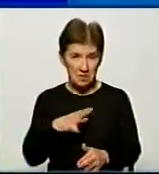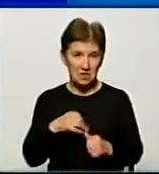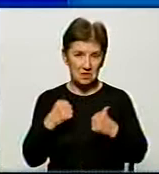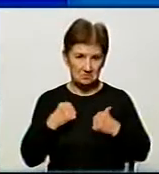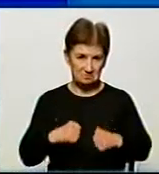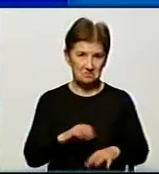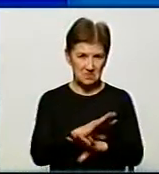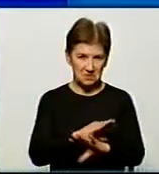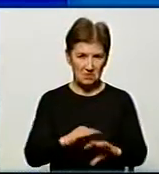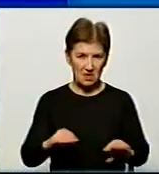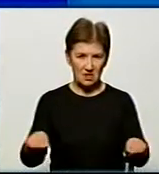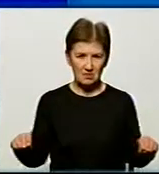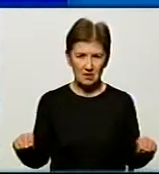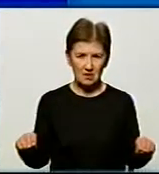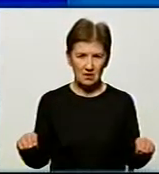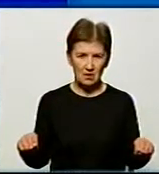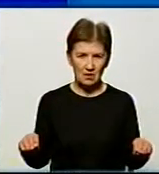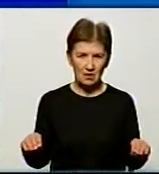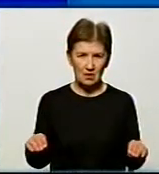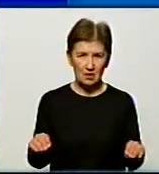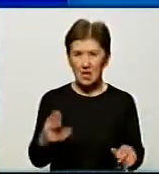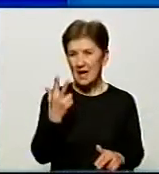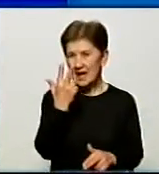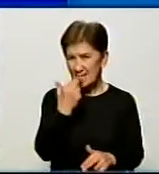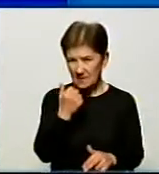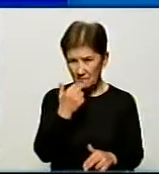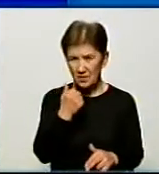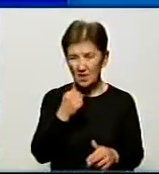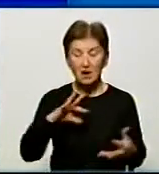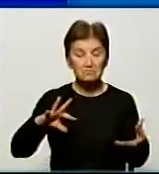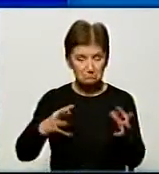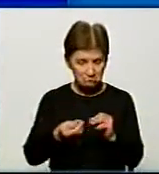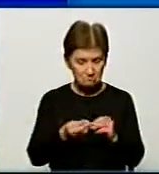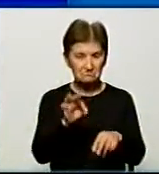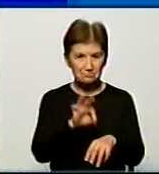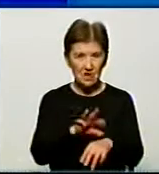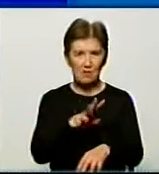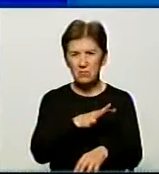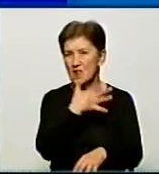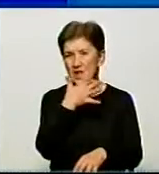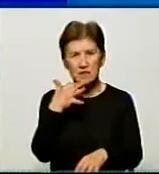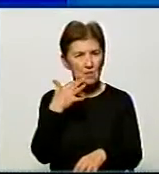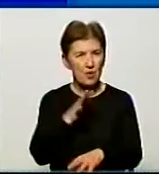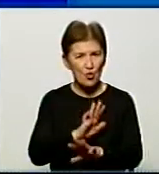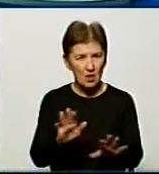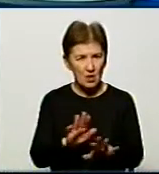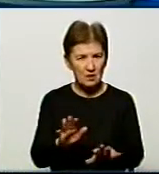відносно в епідемічному плані. Тобто грип діагностувався, але його було небагато і перебіг був